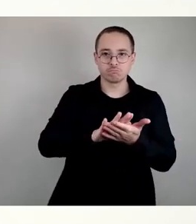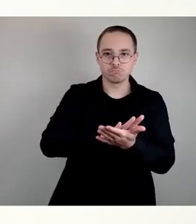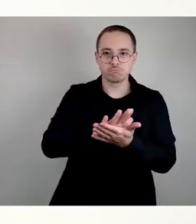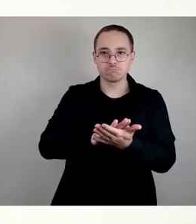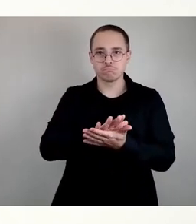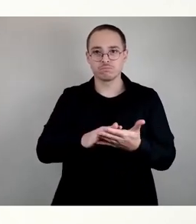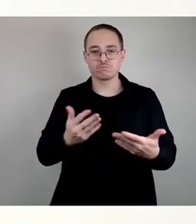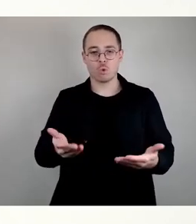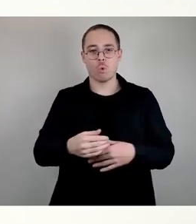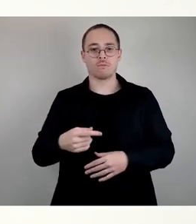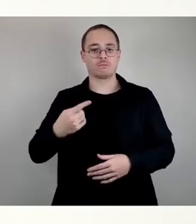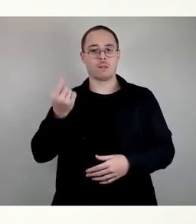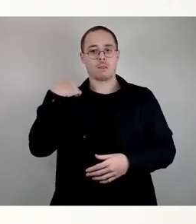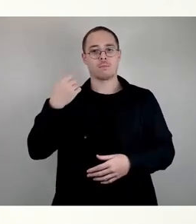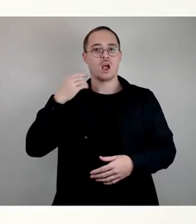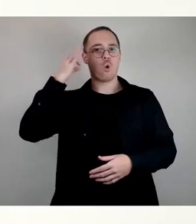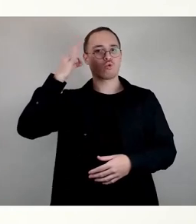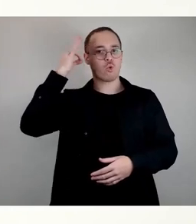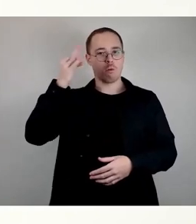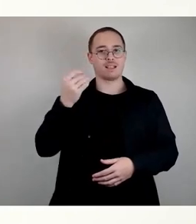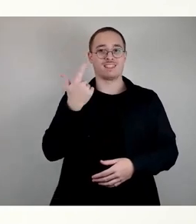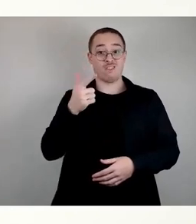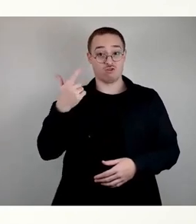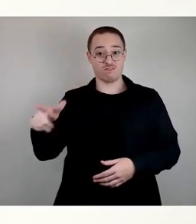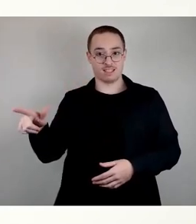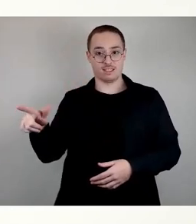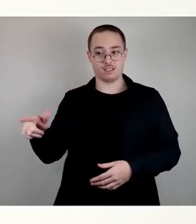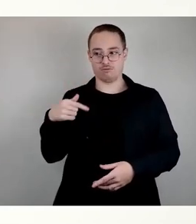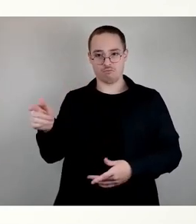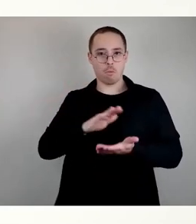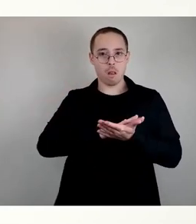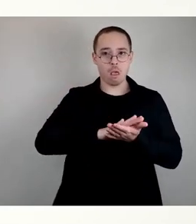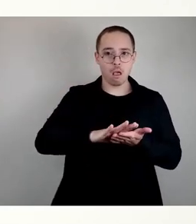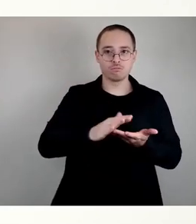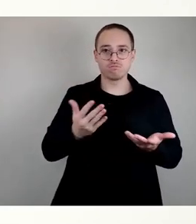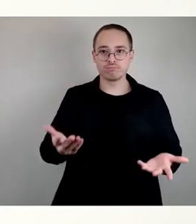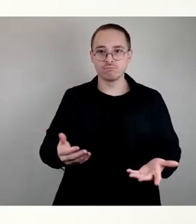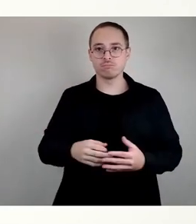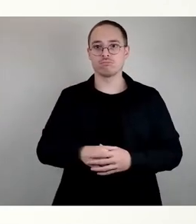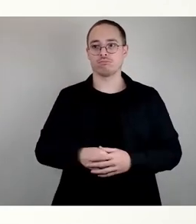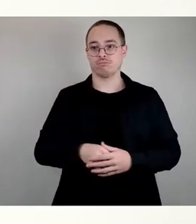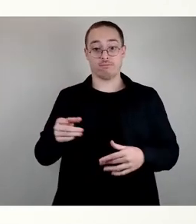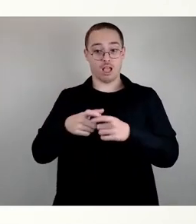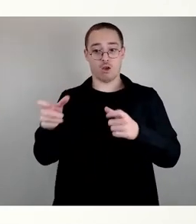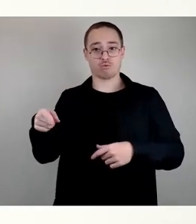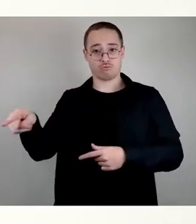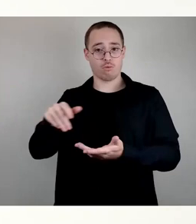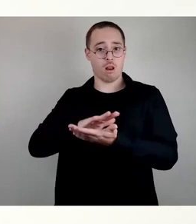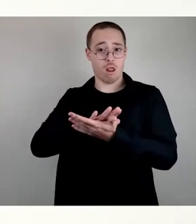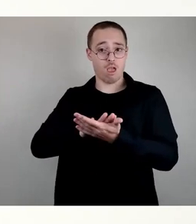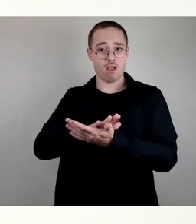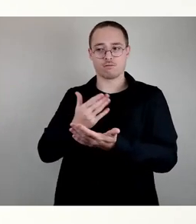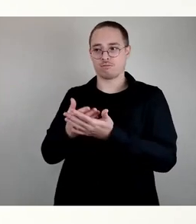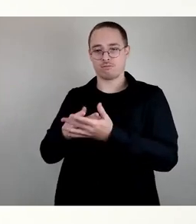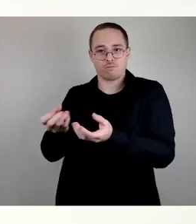derzeit keine andere städtische Nutzungsperspektive. Ein Haus, leer steht, verfällt. Insofern schlagen